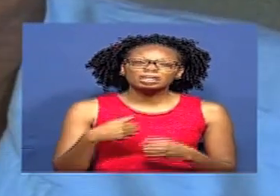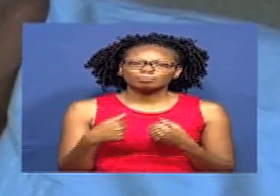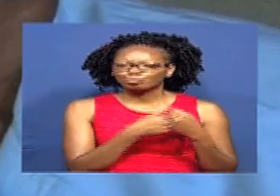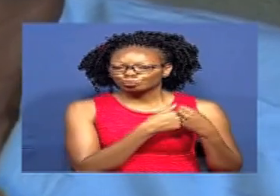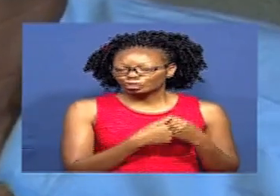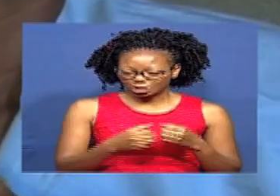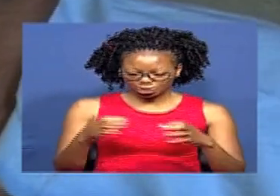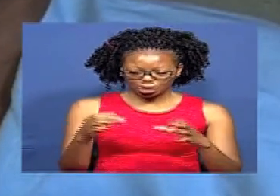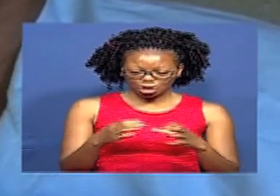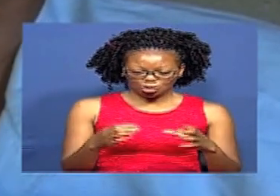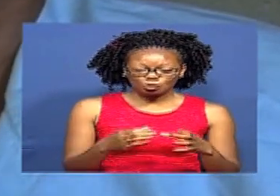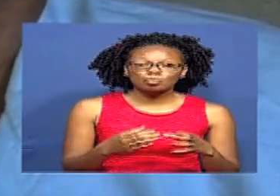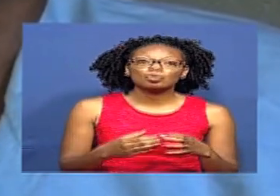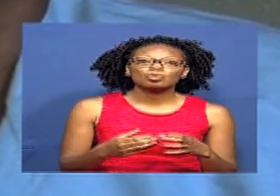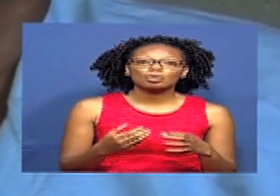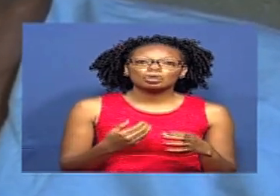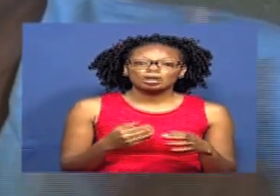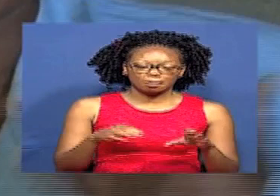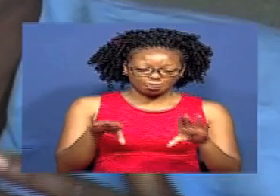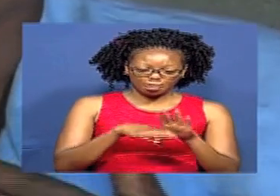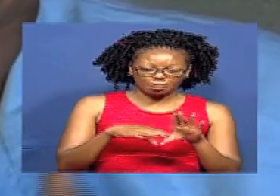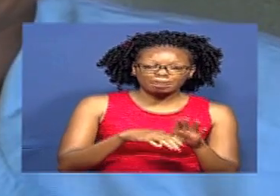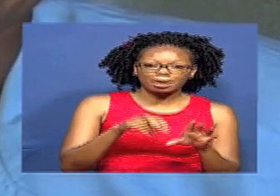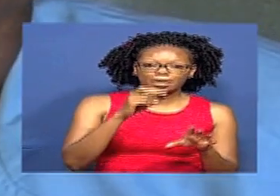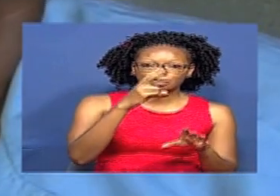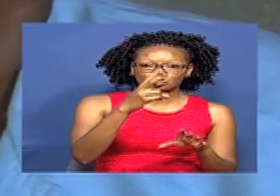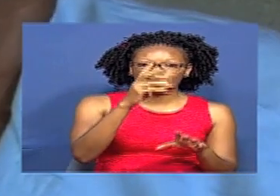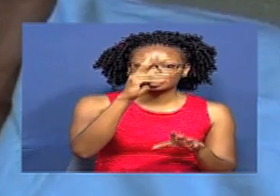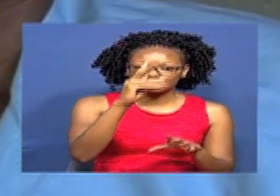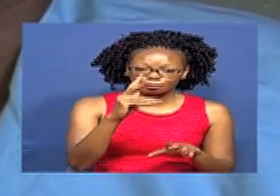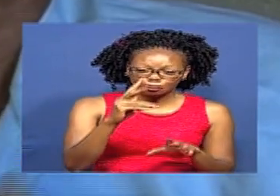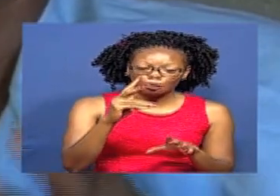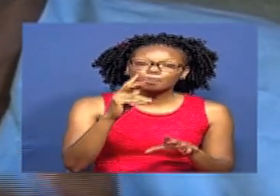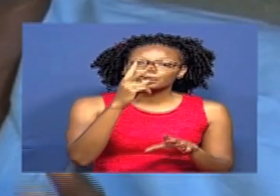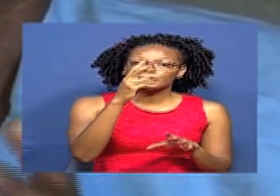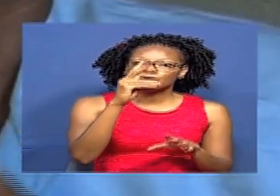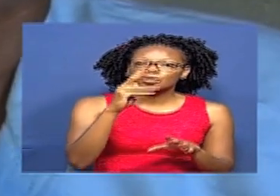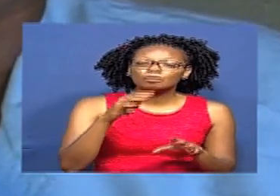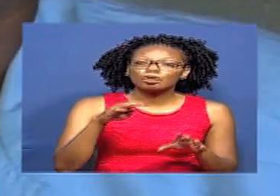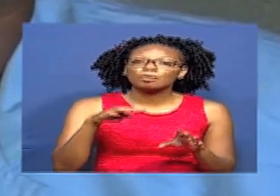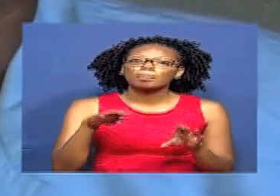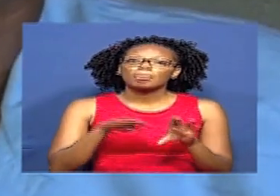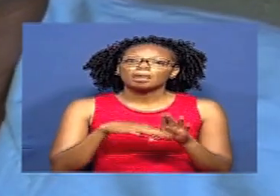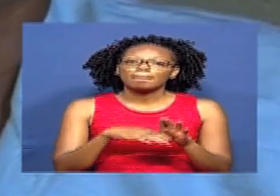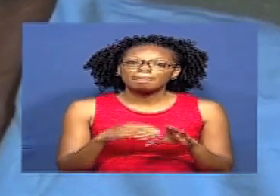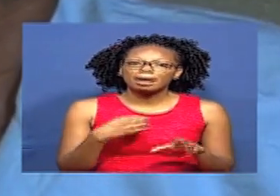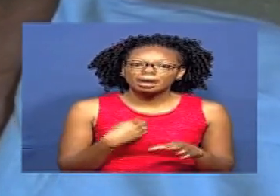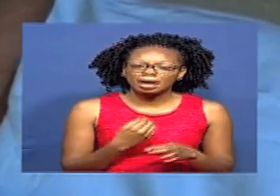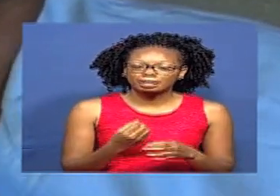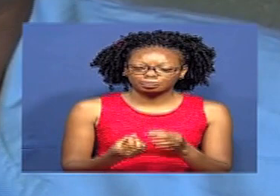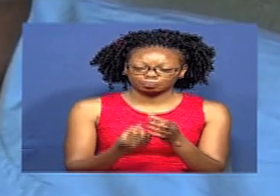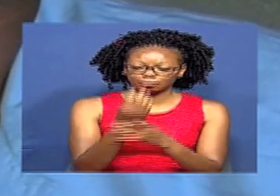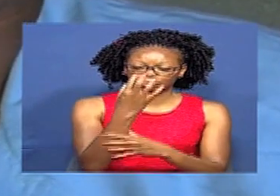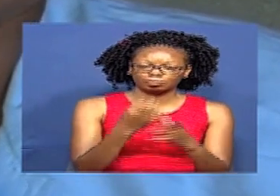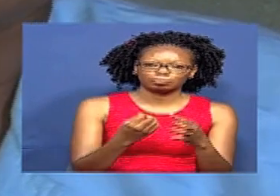ndiyo enyewe Members tulikuwa member Tukwa member 24 Na kwa hawa member 24 Tulikuwa na miche